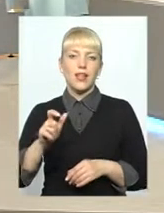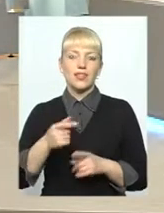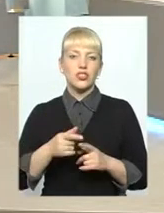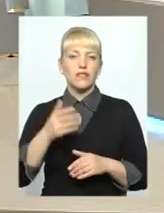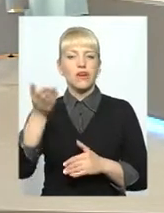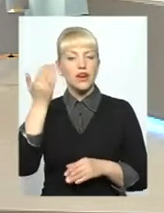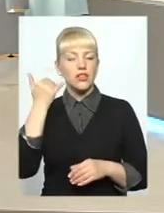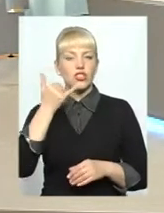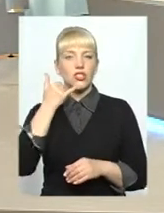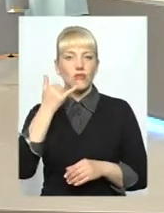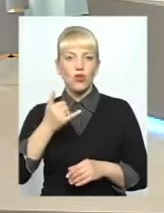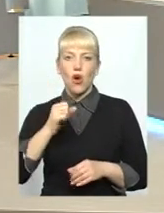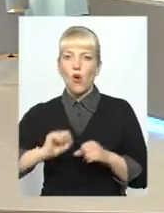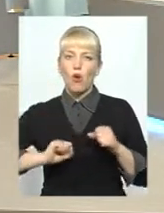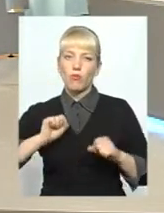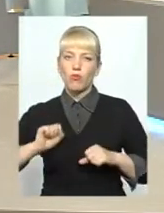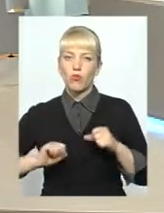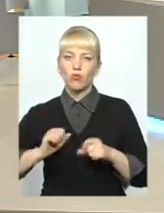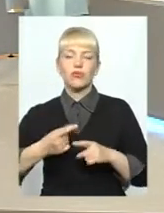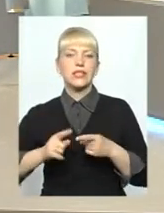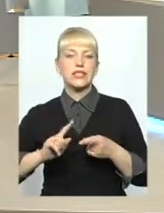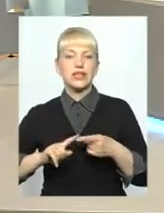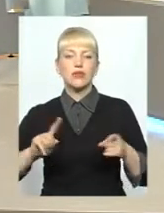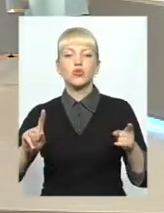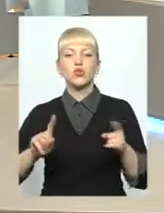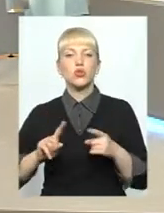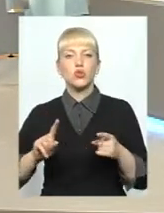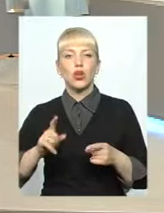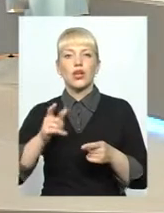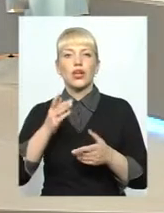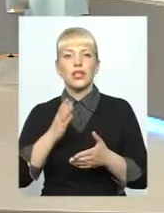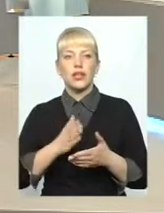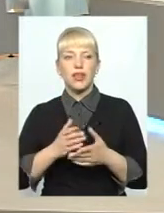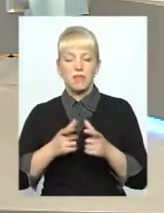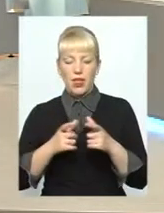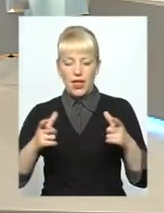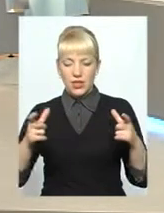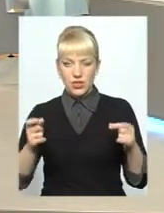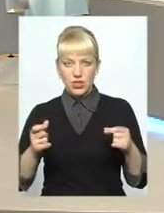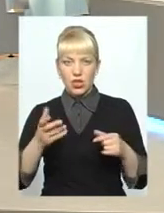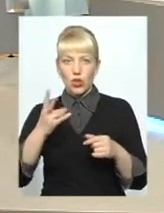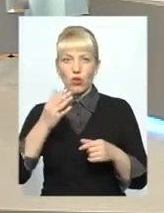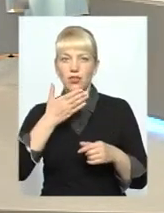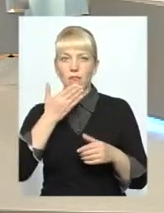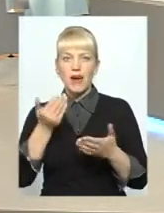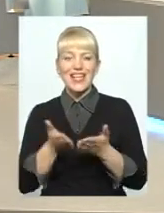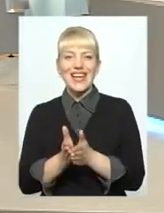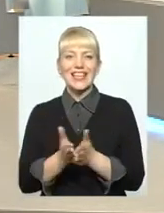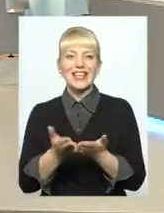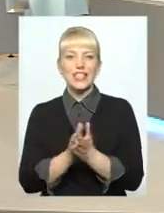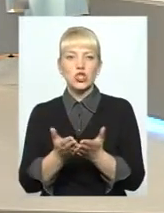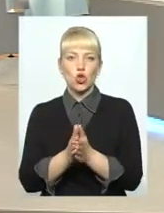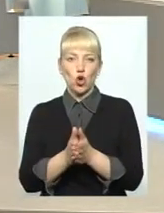потелефонували і дуже обурювалися тим, що є оті нові платіжки, а немає книжок. Чи